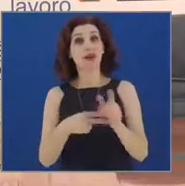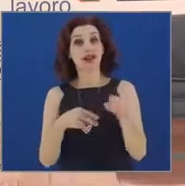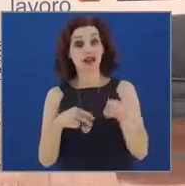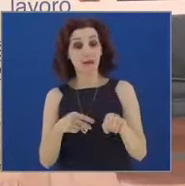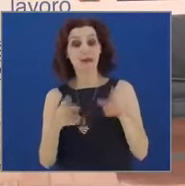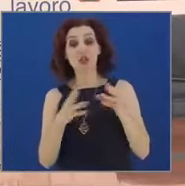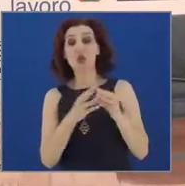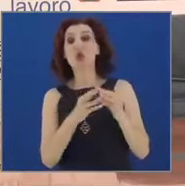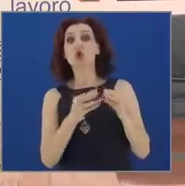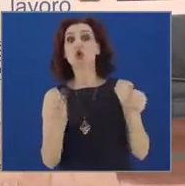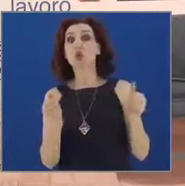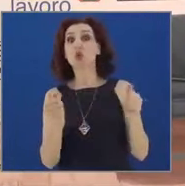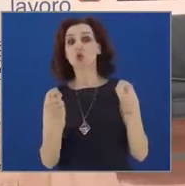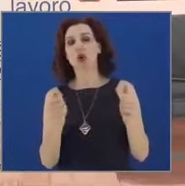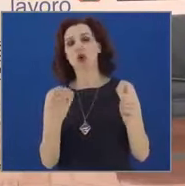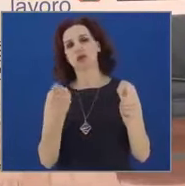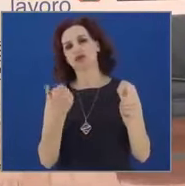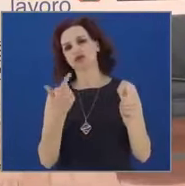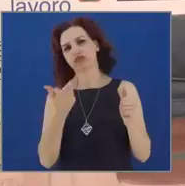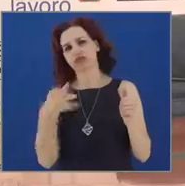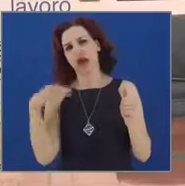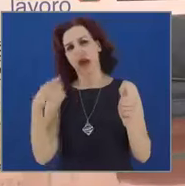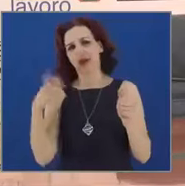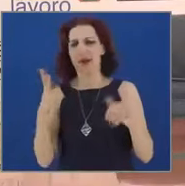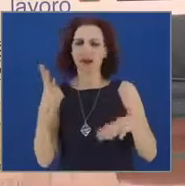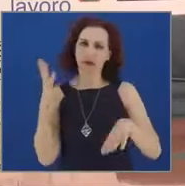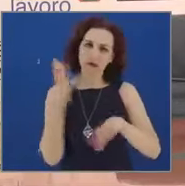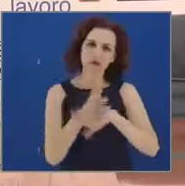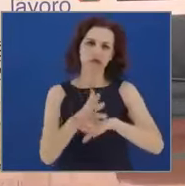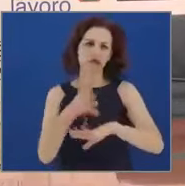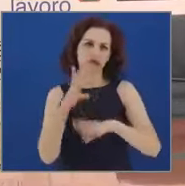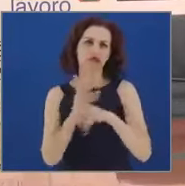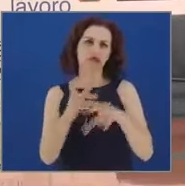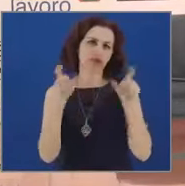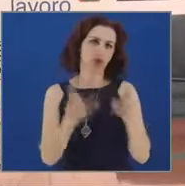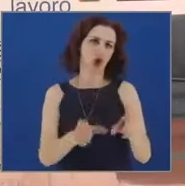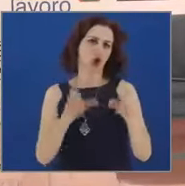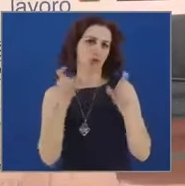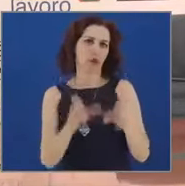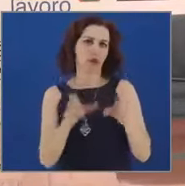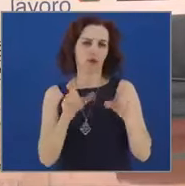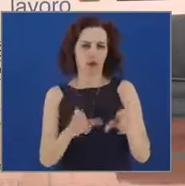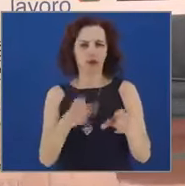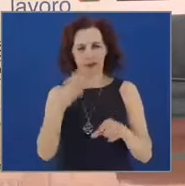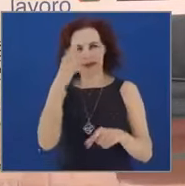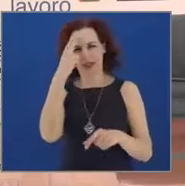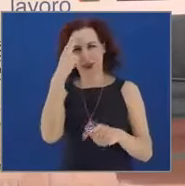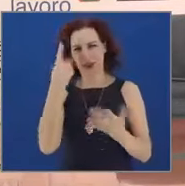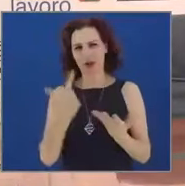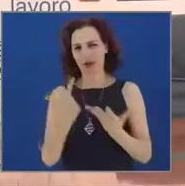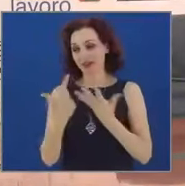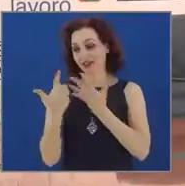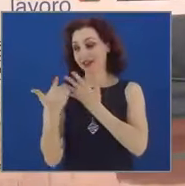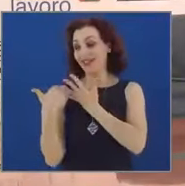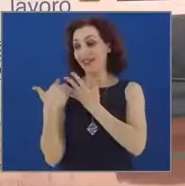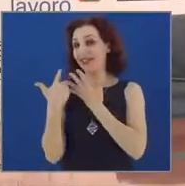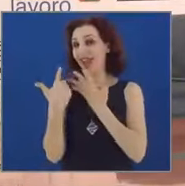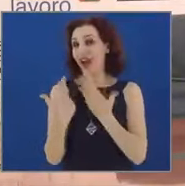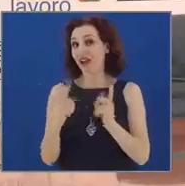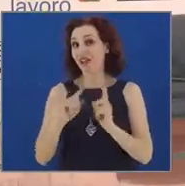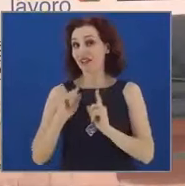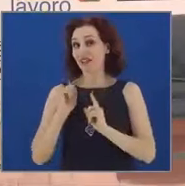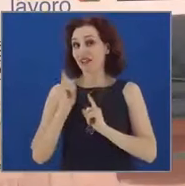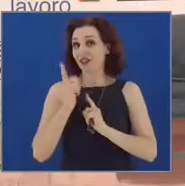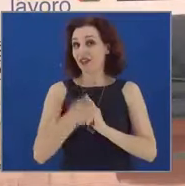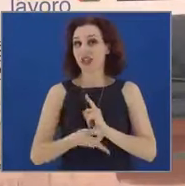interrotte o ritardate nel corso degli anni, anche se noi, mi permetto di ricordare che questi sette anni abbiamo fatto una parte importante per